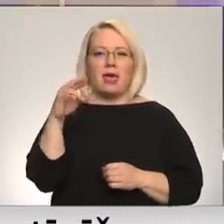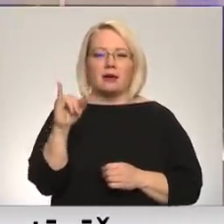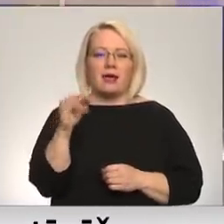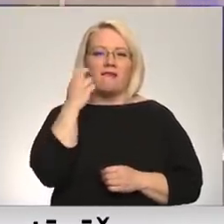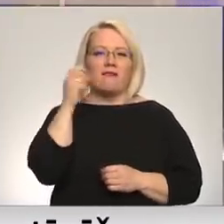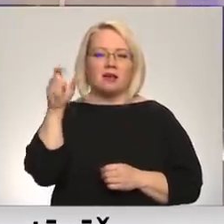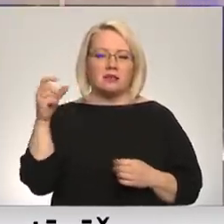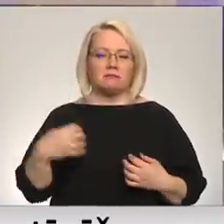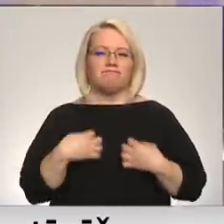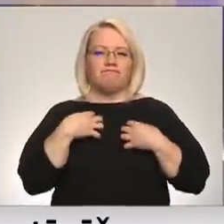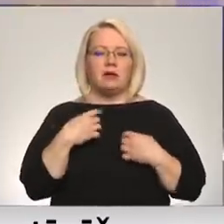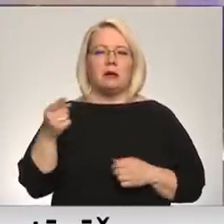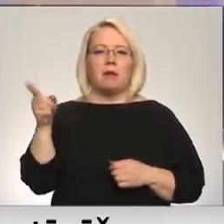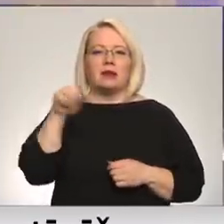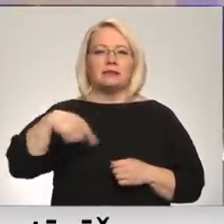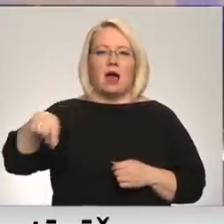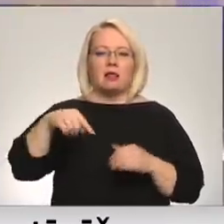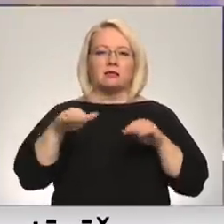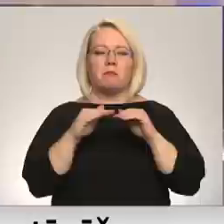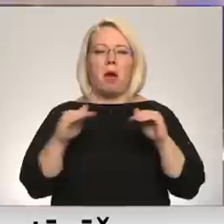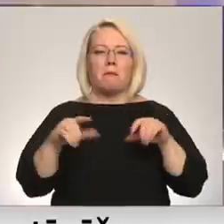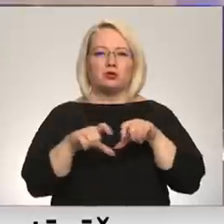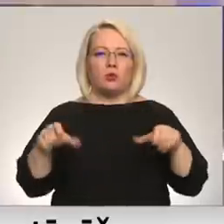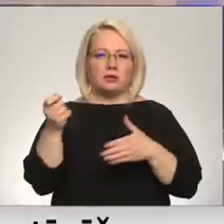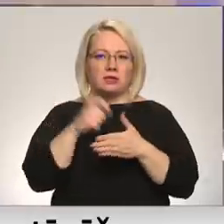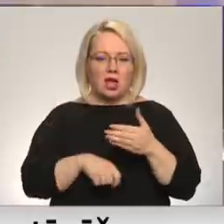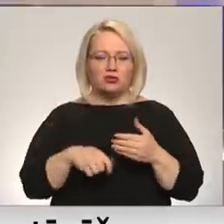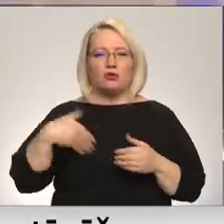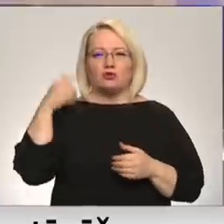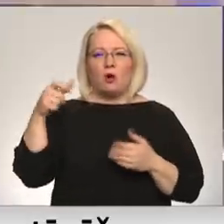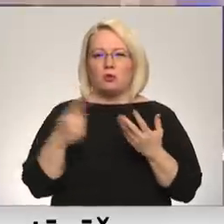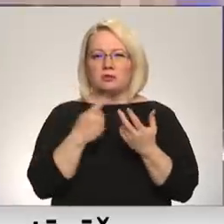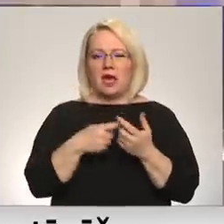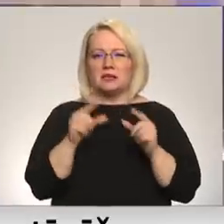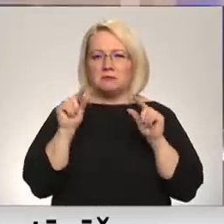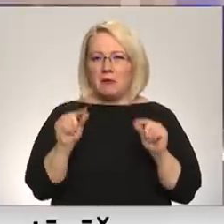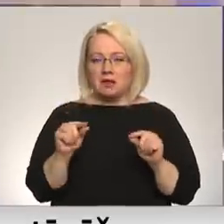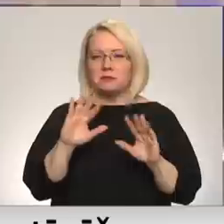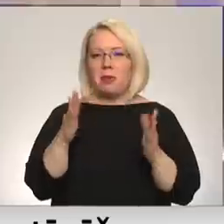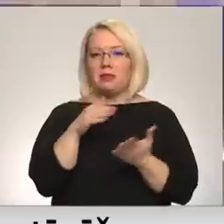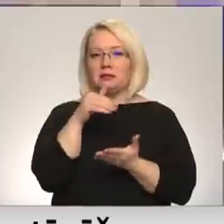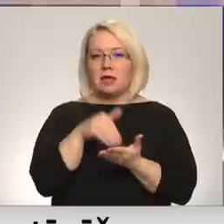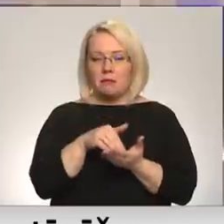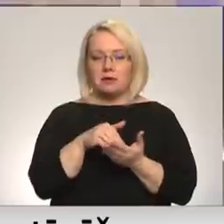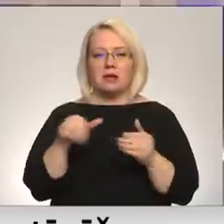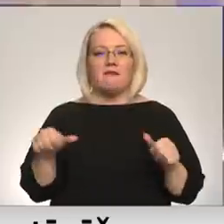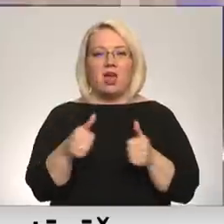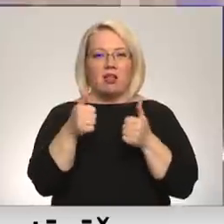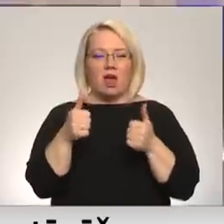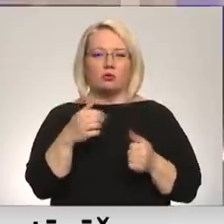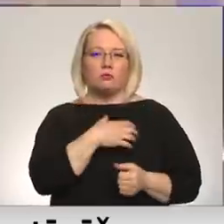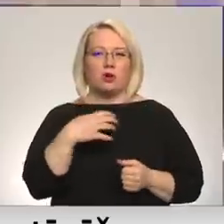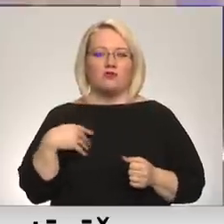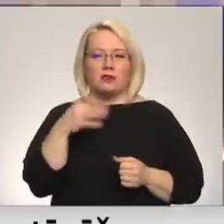iespējamos salas pamatskolas slēgšanu. Skolēnu skaits tur ir nelielstači un nosacīti stabils. Vienlaikus pašvaldībā uzsver,